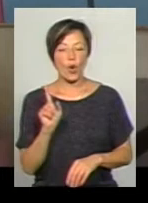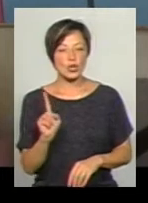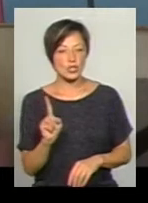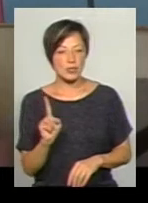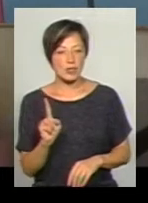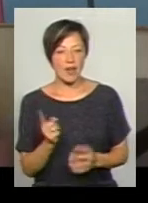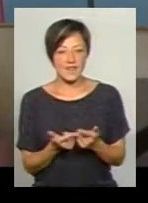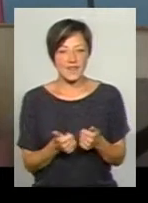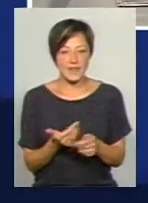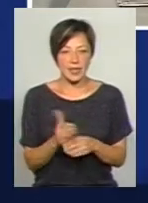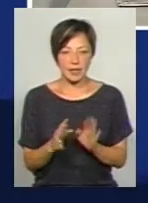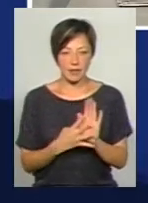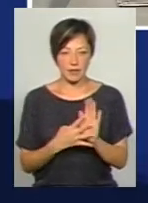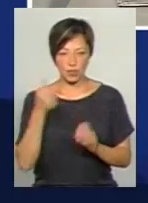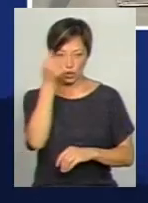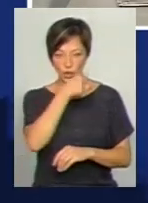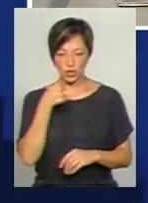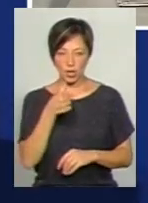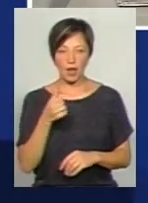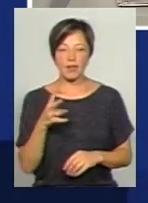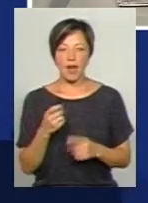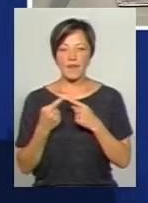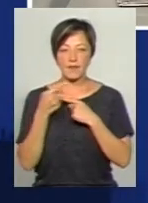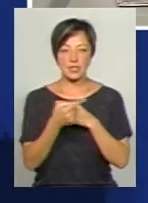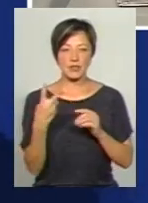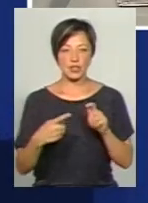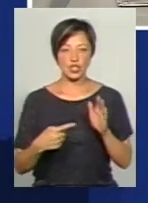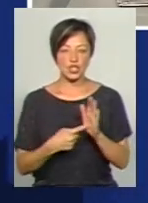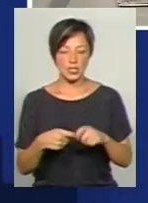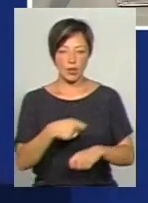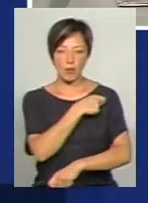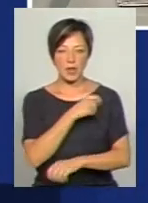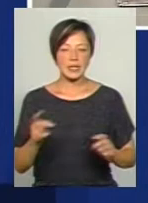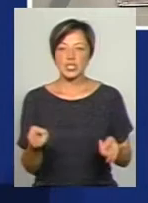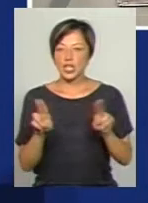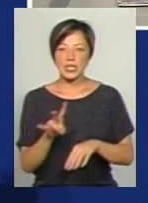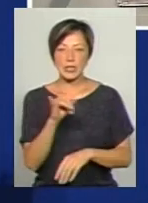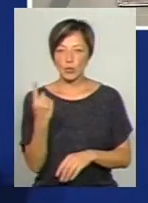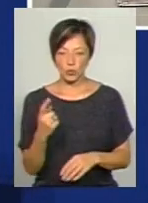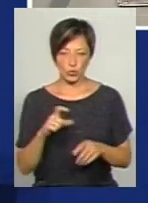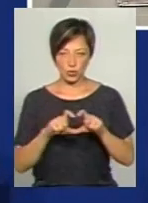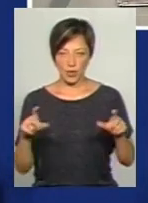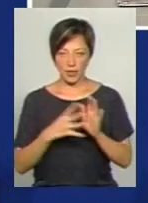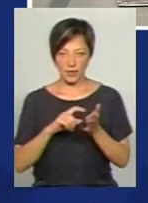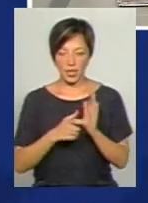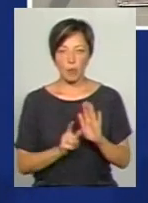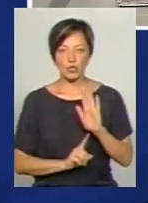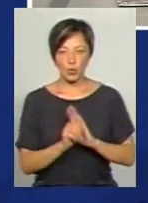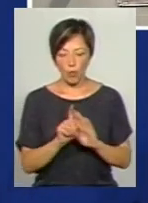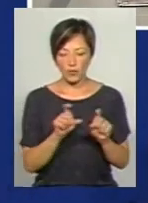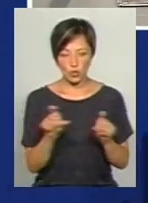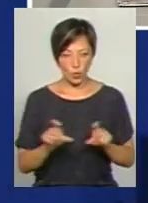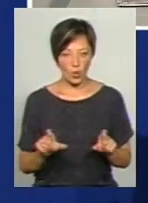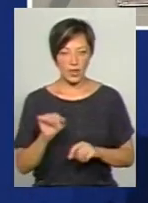одна філія дев'ятирічка, тому що на відстані 26 кілометрів не залишають жодної школи дев'ятирічки. Тільки початкові